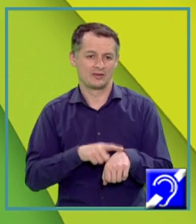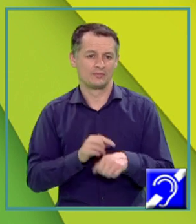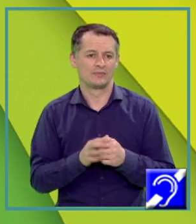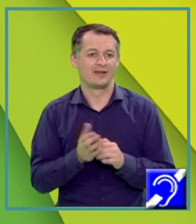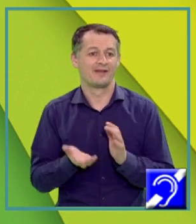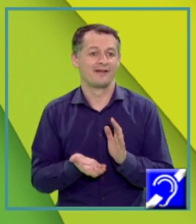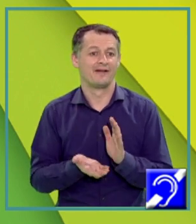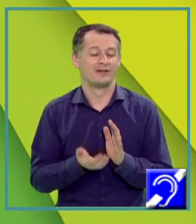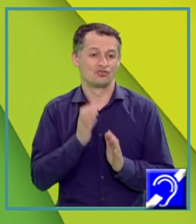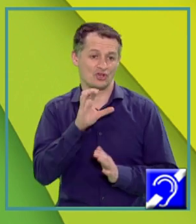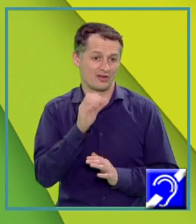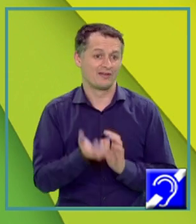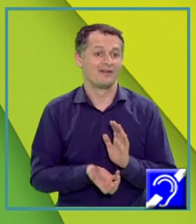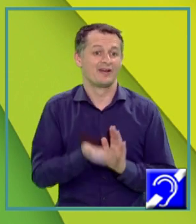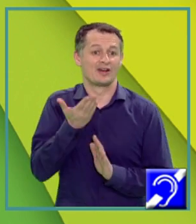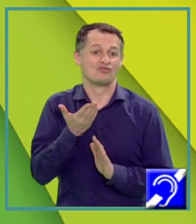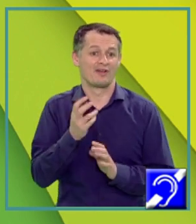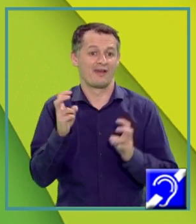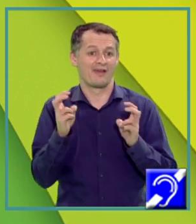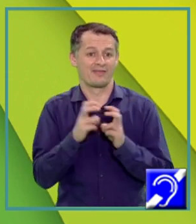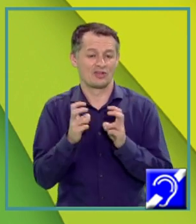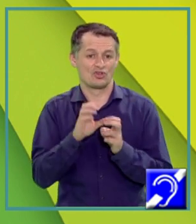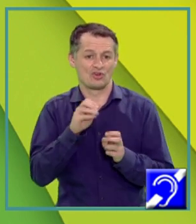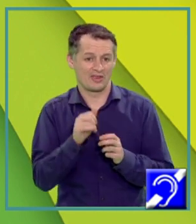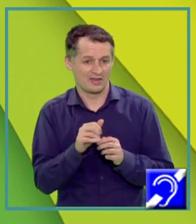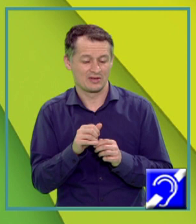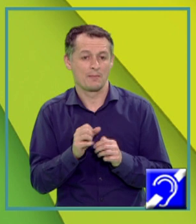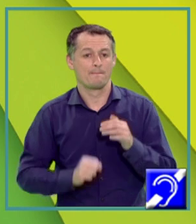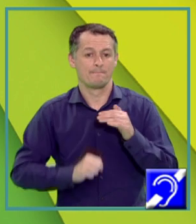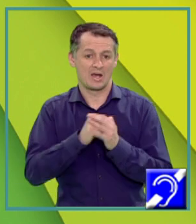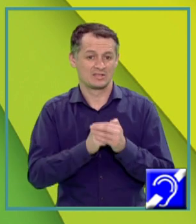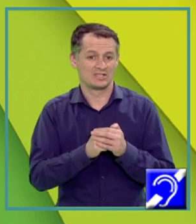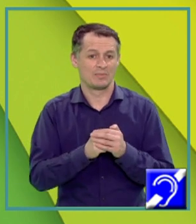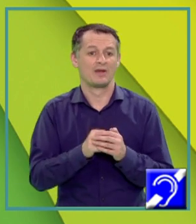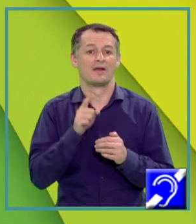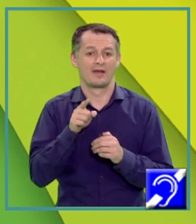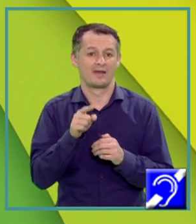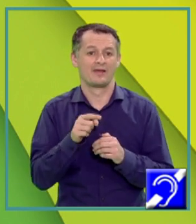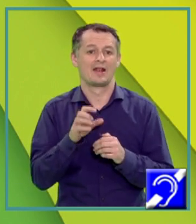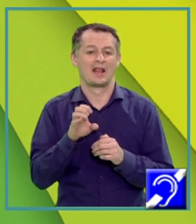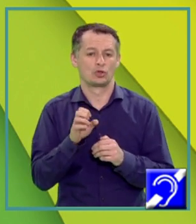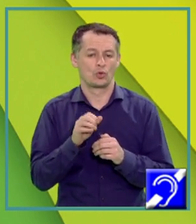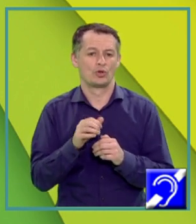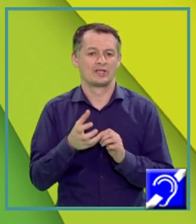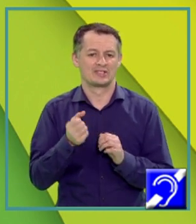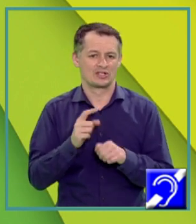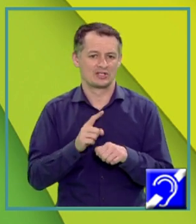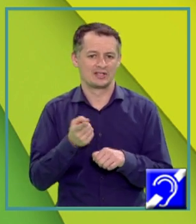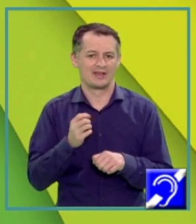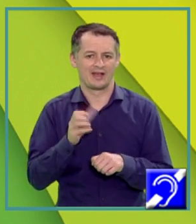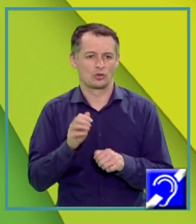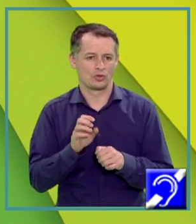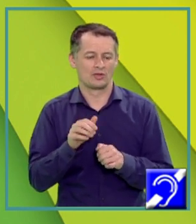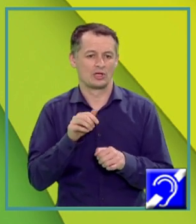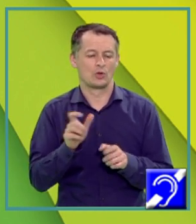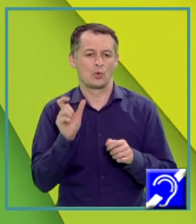maxime a electronilor extrași din catod în unitatea de timp Sau scăderea energiei